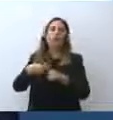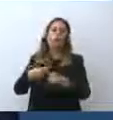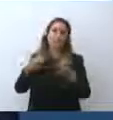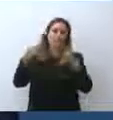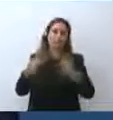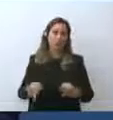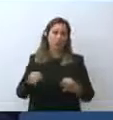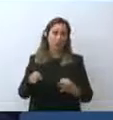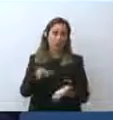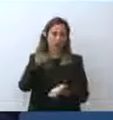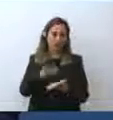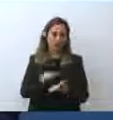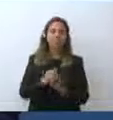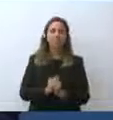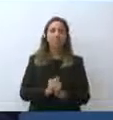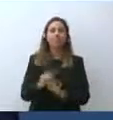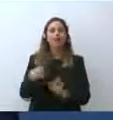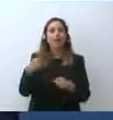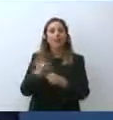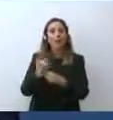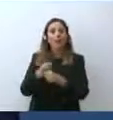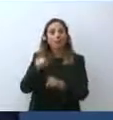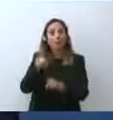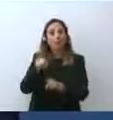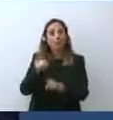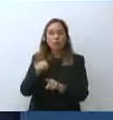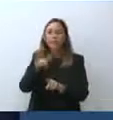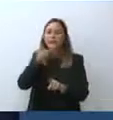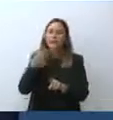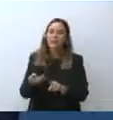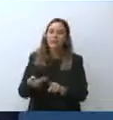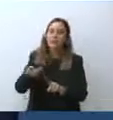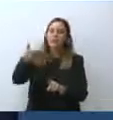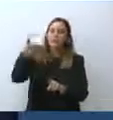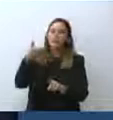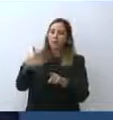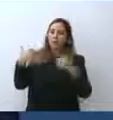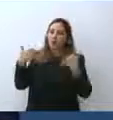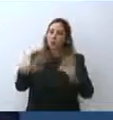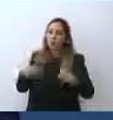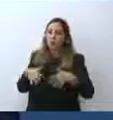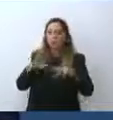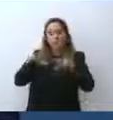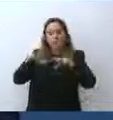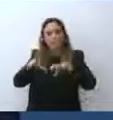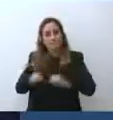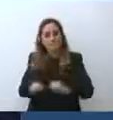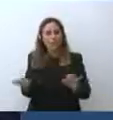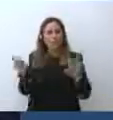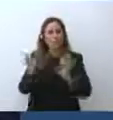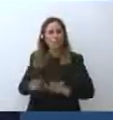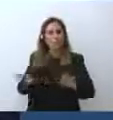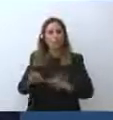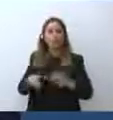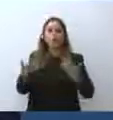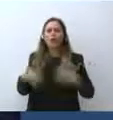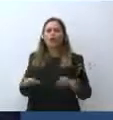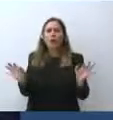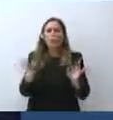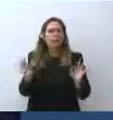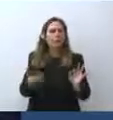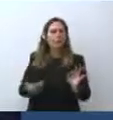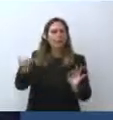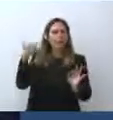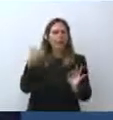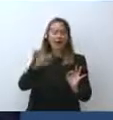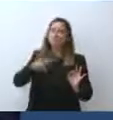Questa operazione è avvenuta con un lunghissimo lavoro preparatorio, lavoro che risale alla primavera quando avevamo